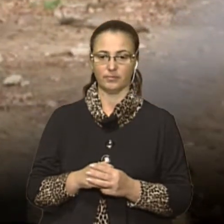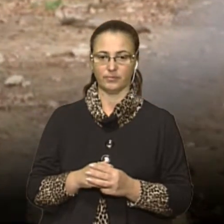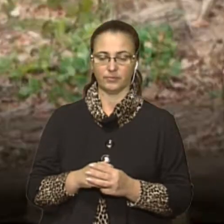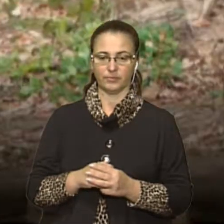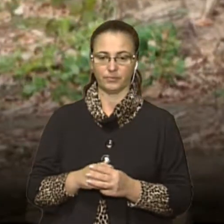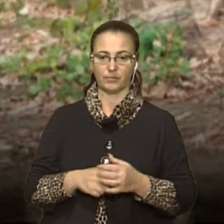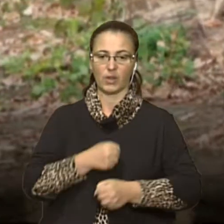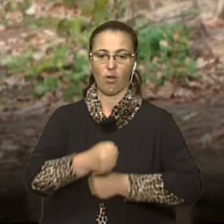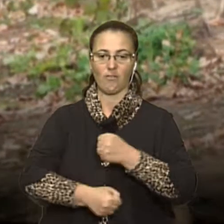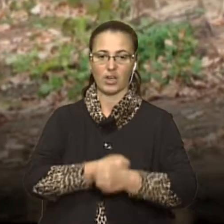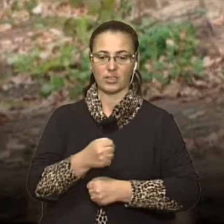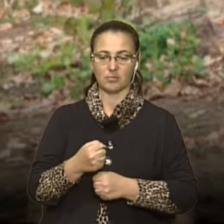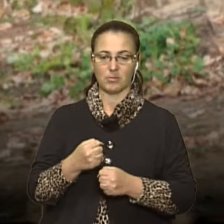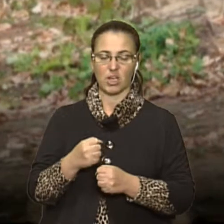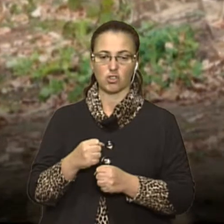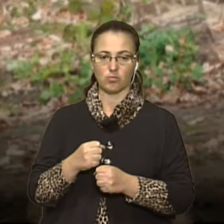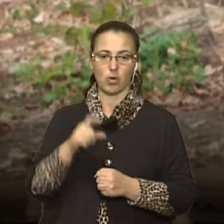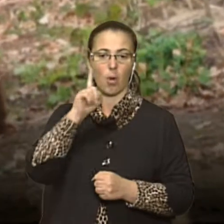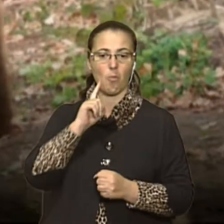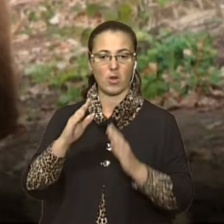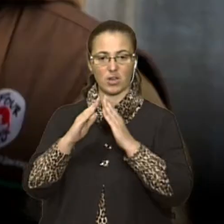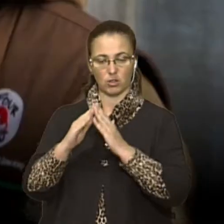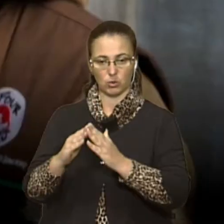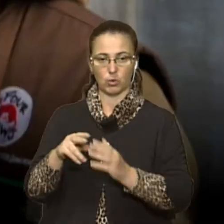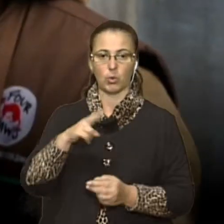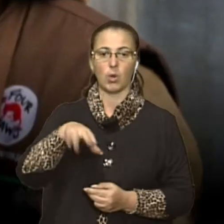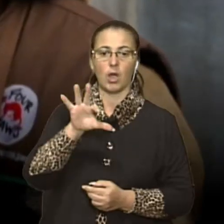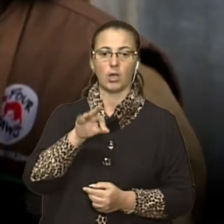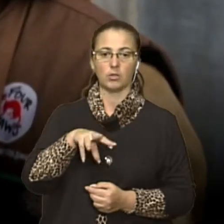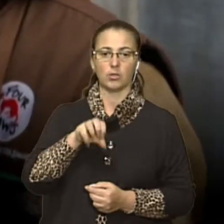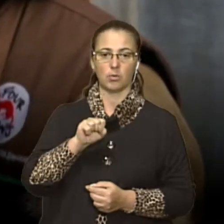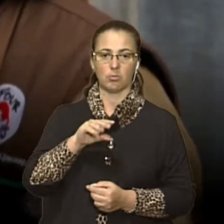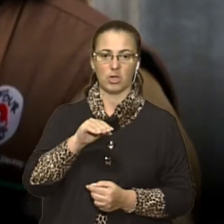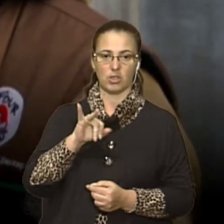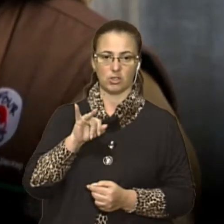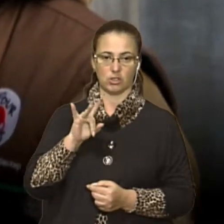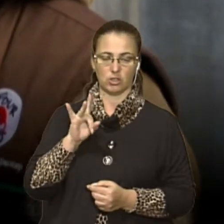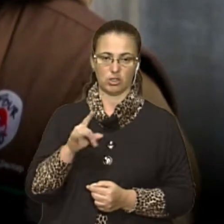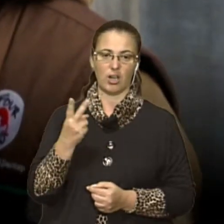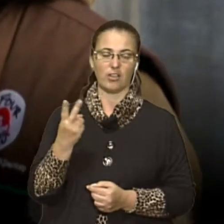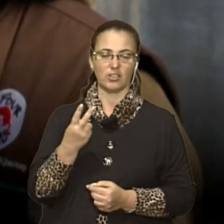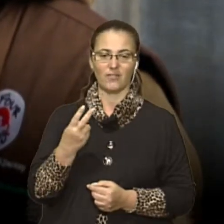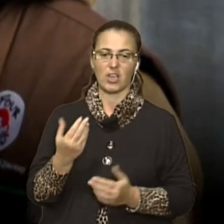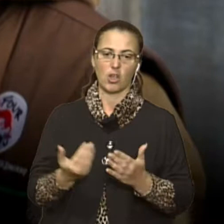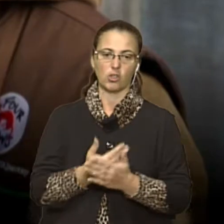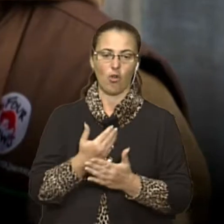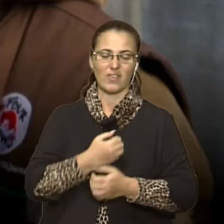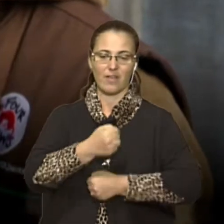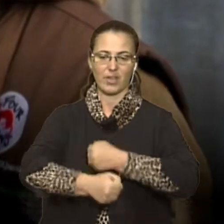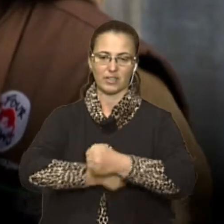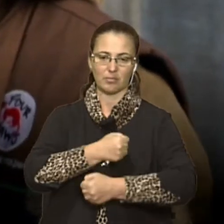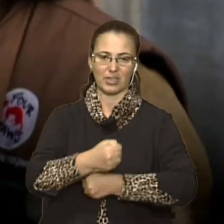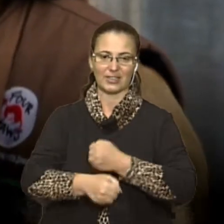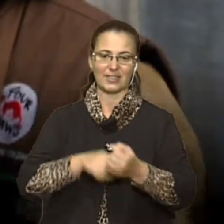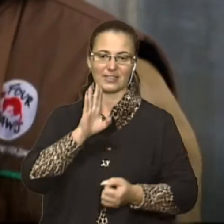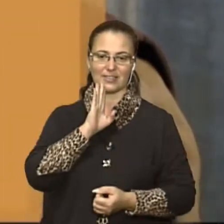У ведмежому притулку до Мажир – дві нові ведмедиці. Ми побачили, що вони люблять варені яйці. Це їхня